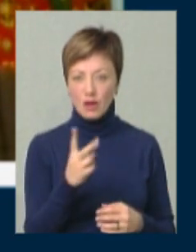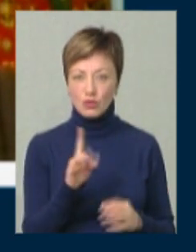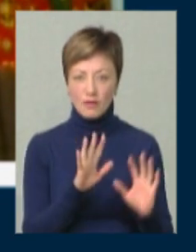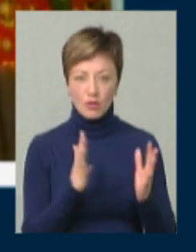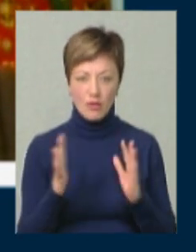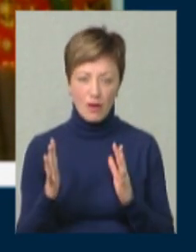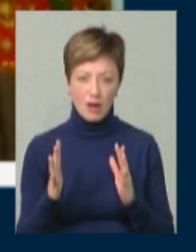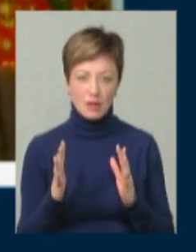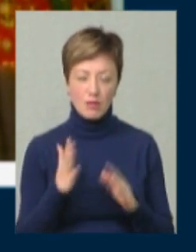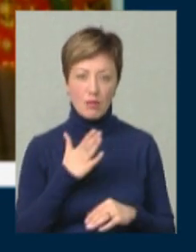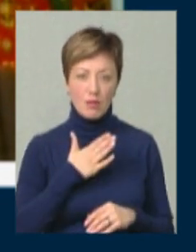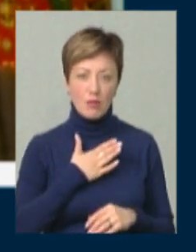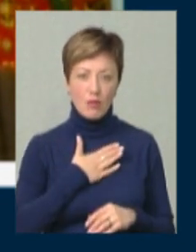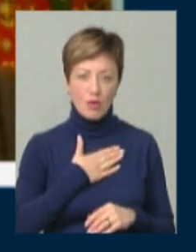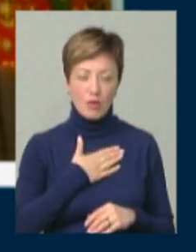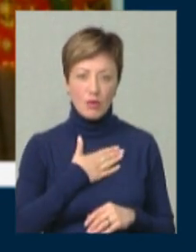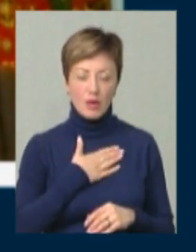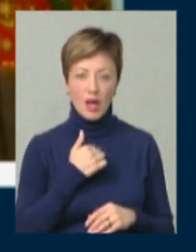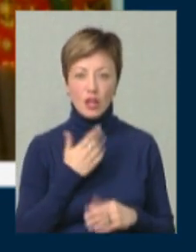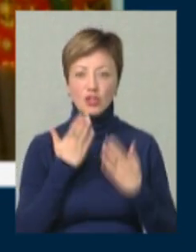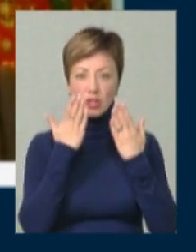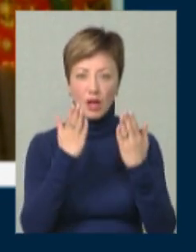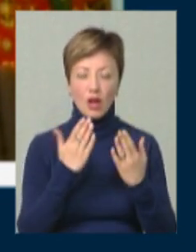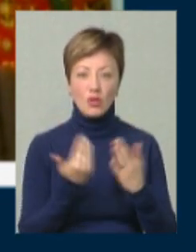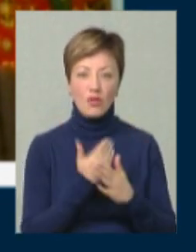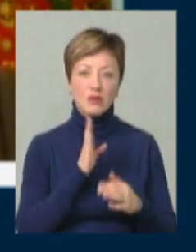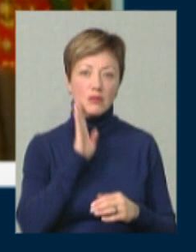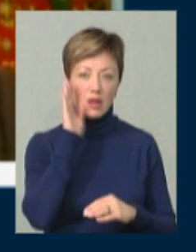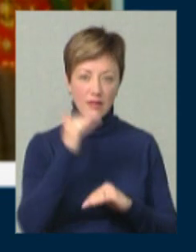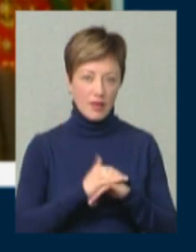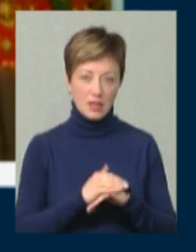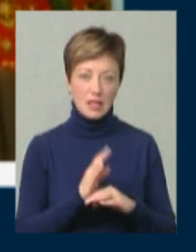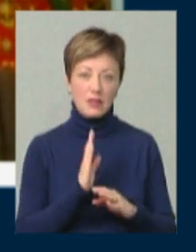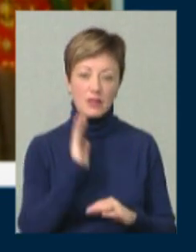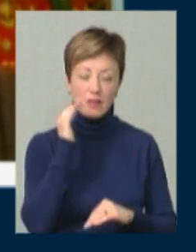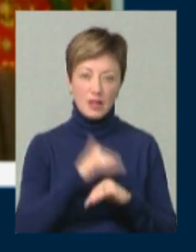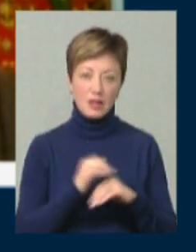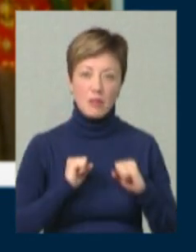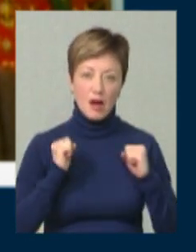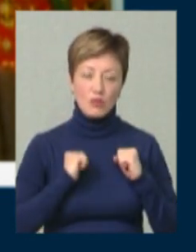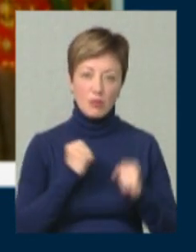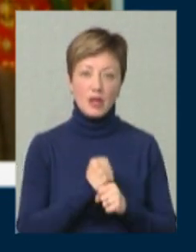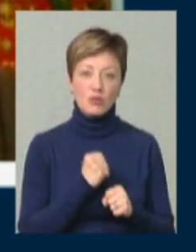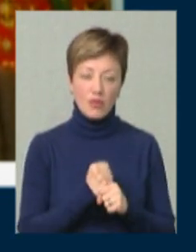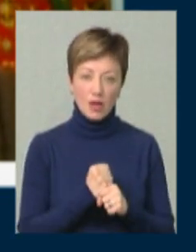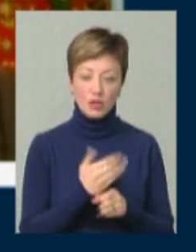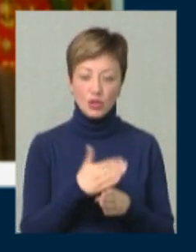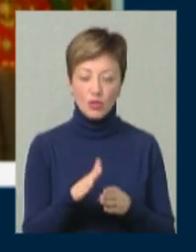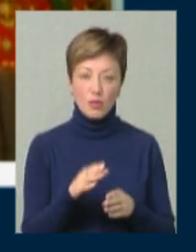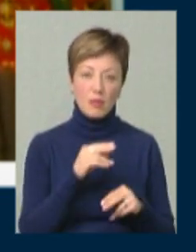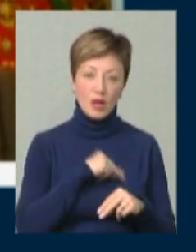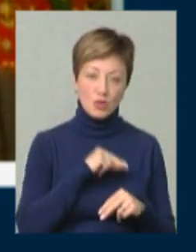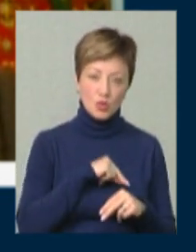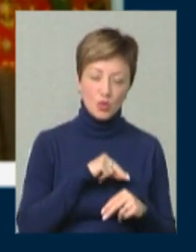відбувається. Тому я читаю новини лише вранці і ввечері, а цілий день намагаюся працювати. Частково